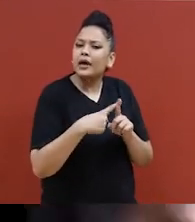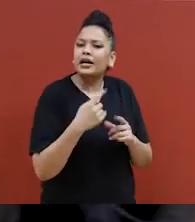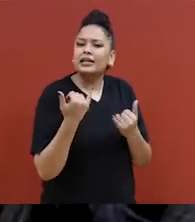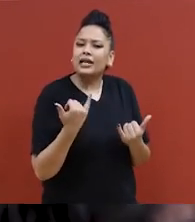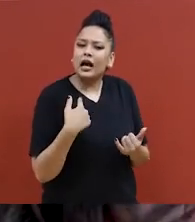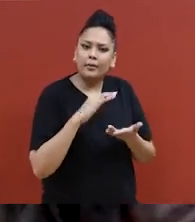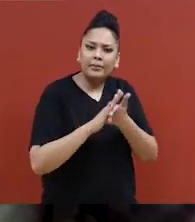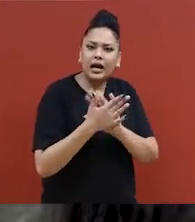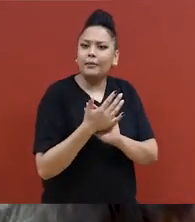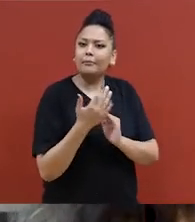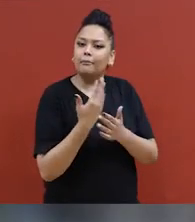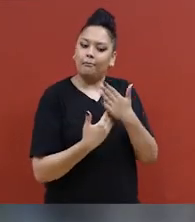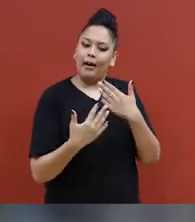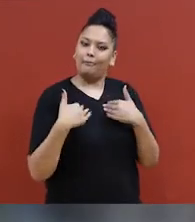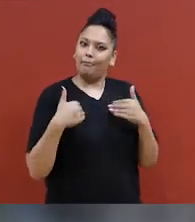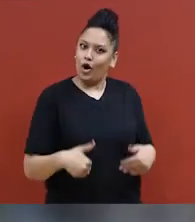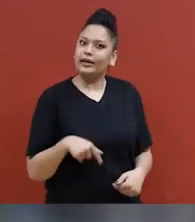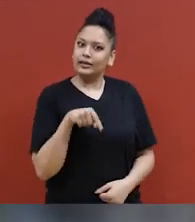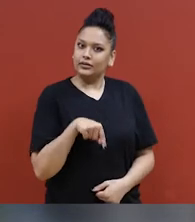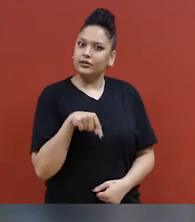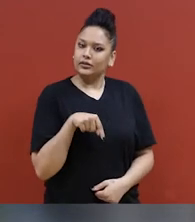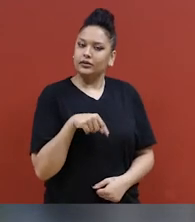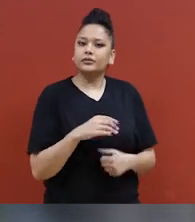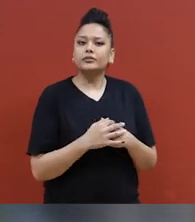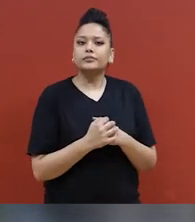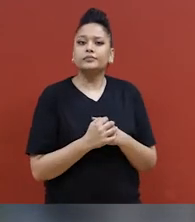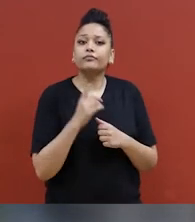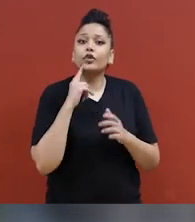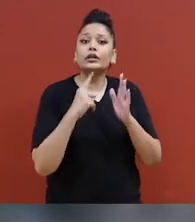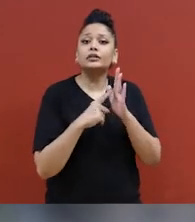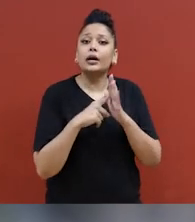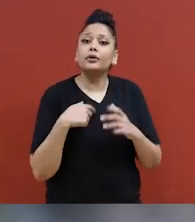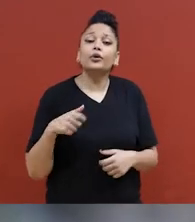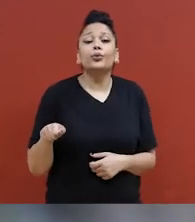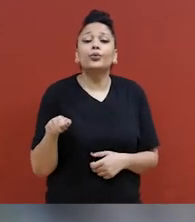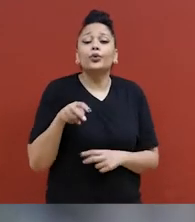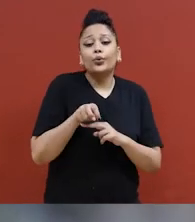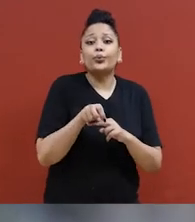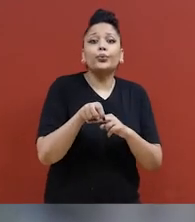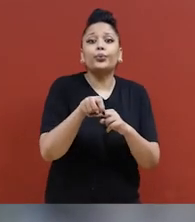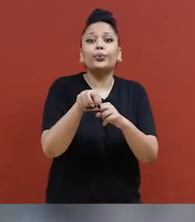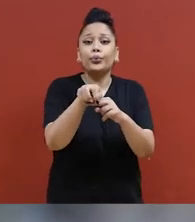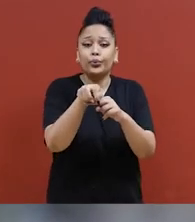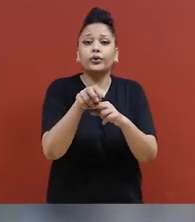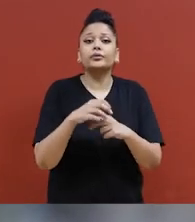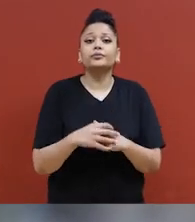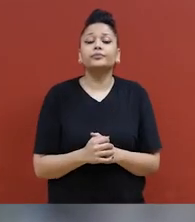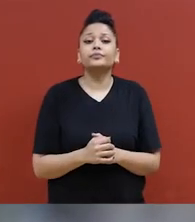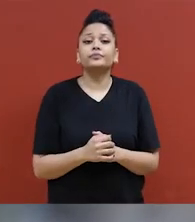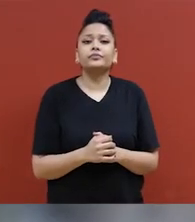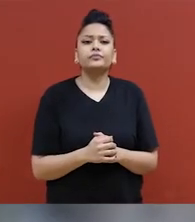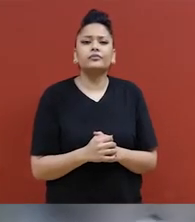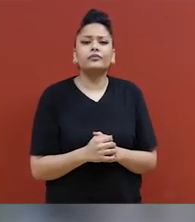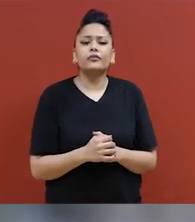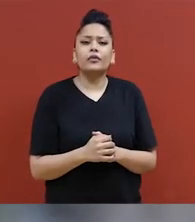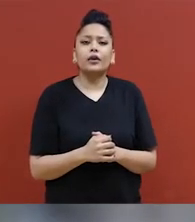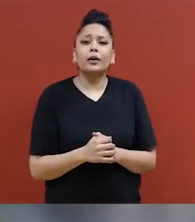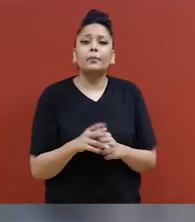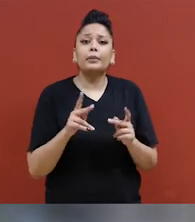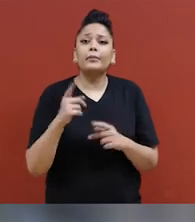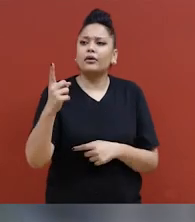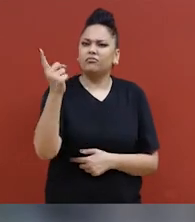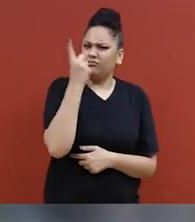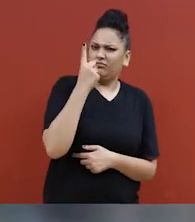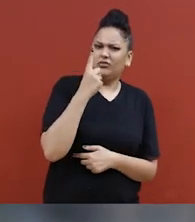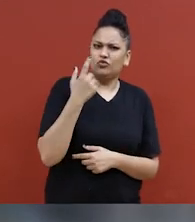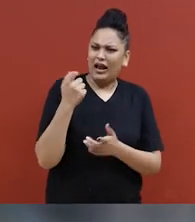Ce que je veux dire, c'est que quand je conduisais dans la rue, les gens me voyaient et voulaient automatiquement m'aider. Certaines personnes pensent que